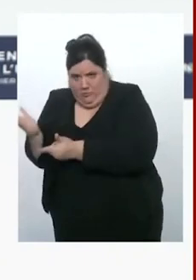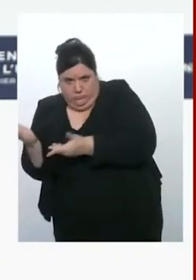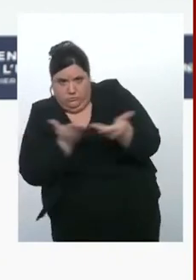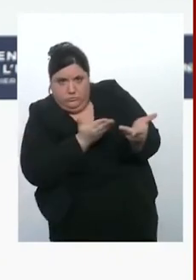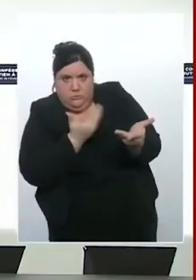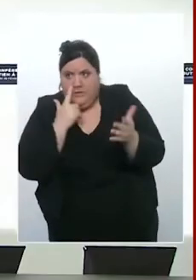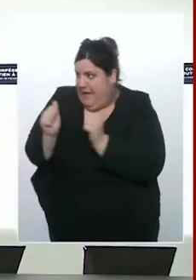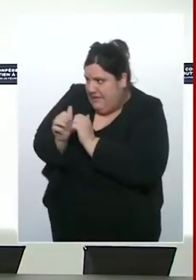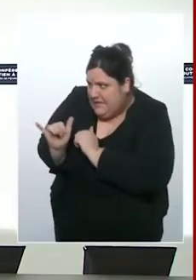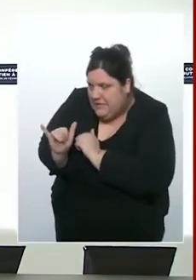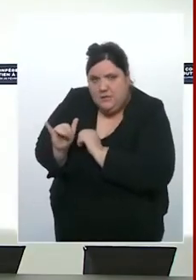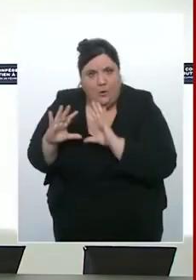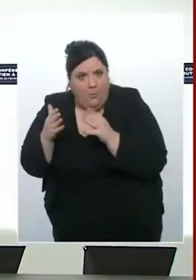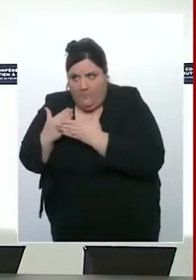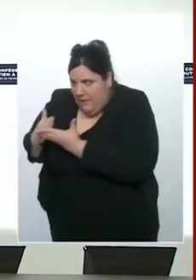Je vous en prie.